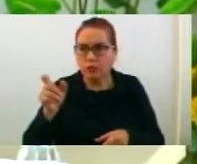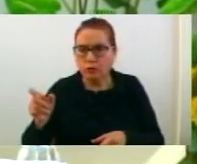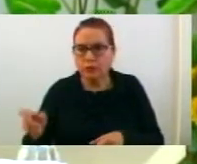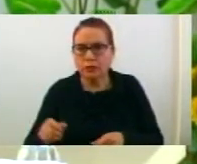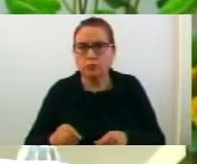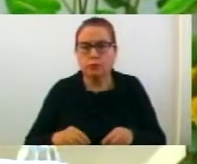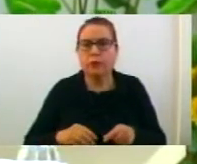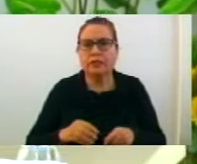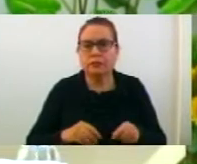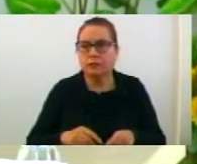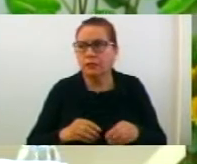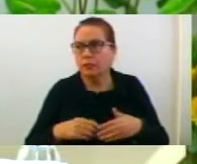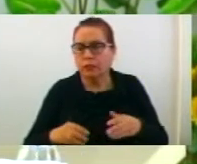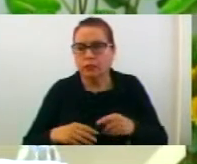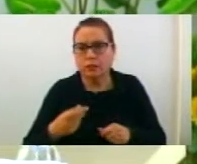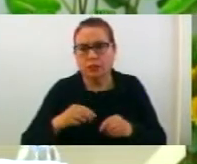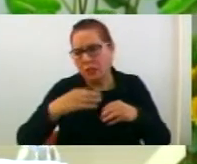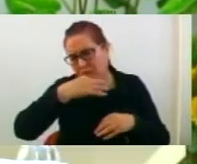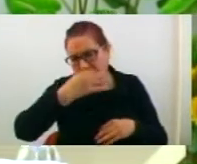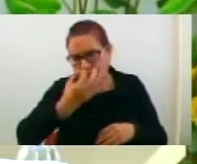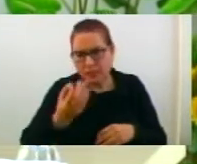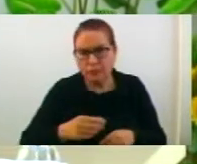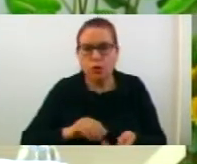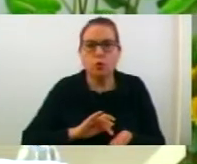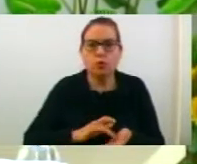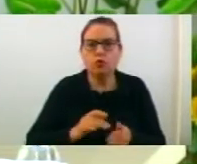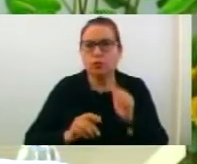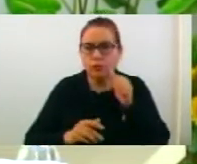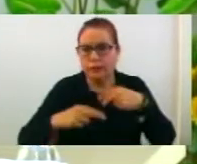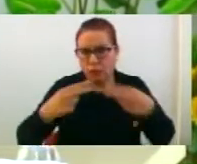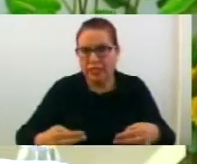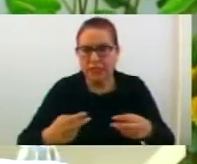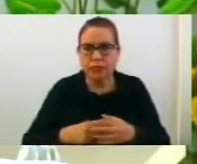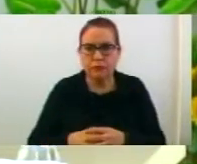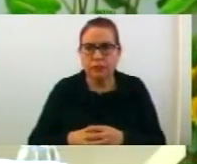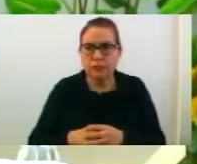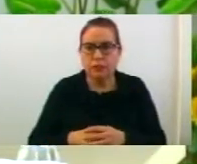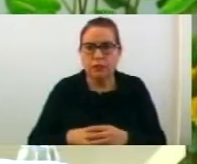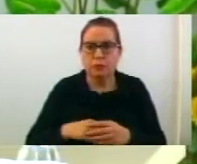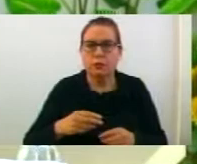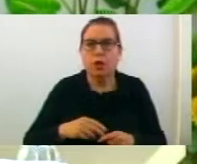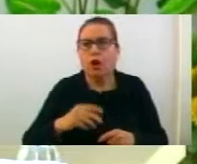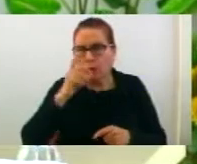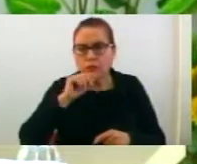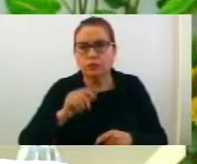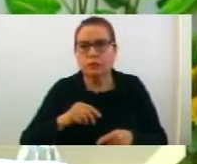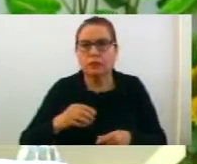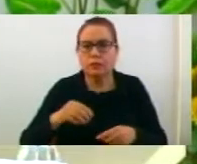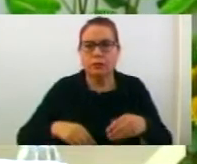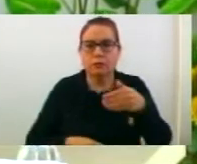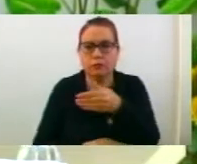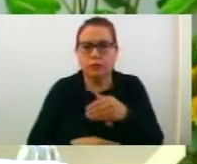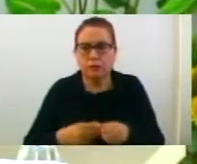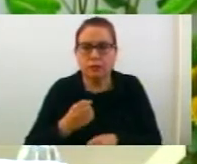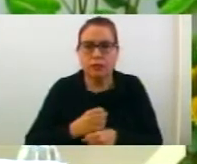Совет на седмицата представуваат известители поточи от дневният ред, представници на Общинската администрация и представници